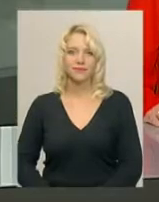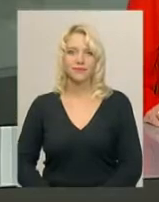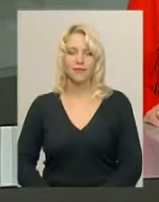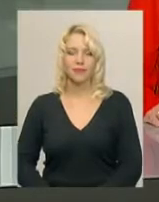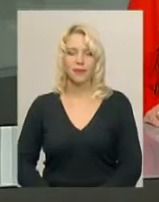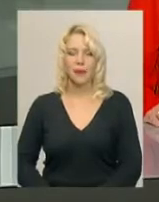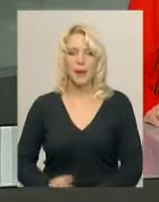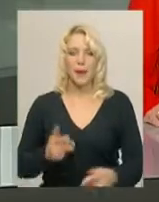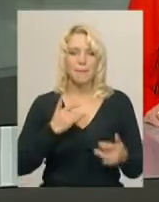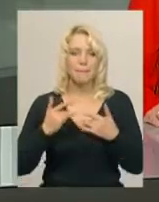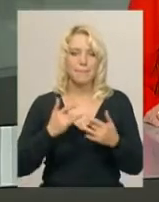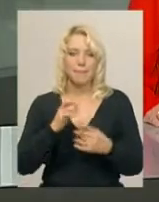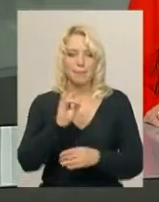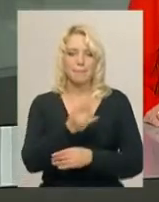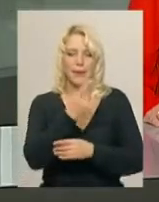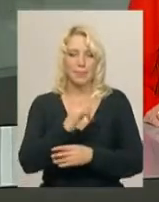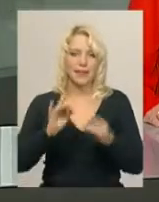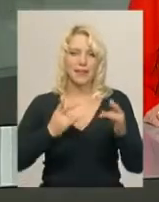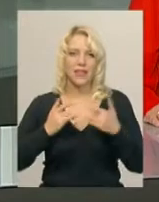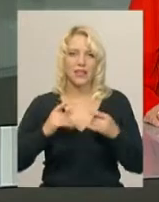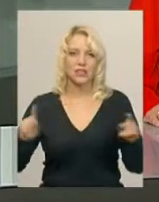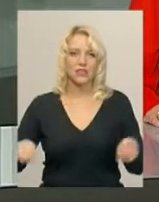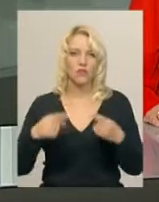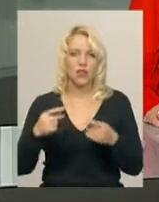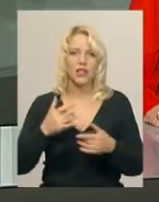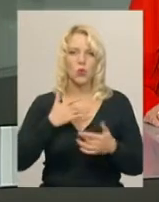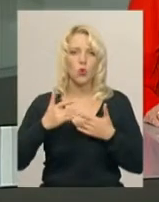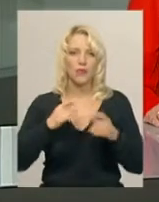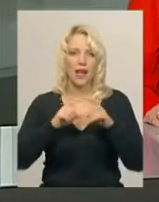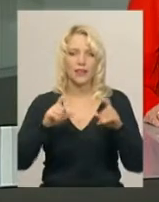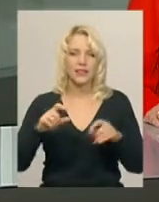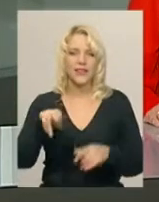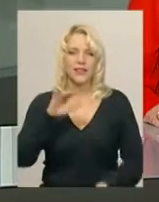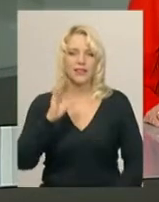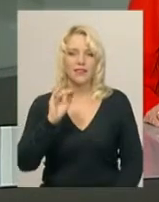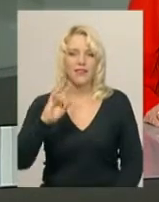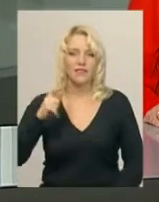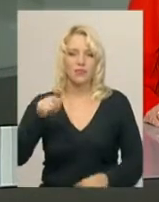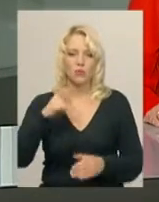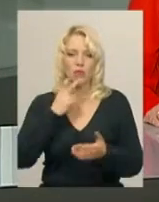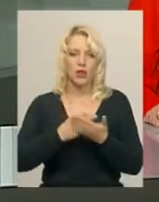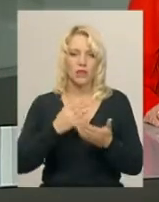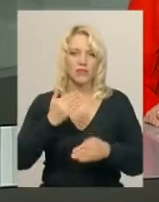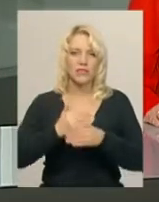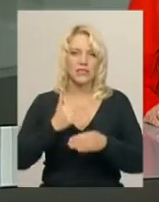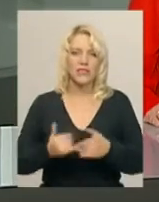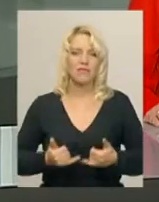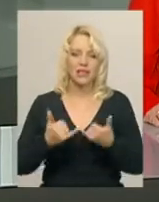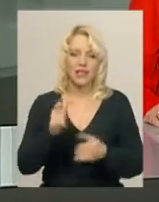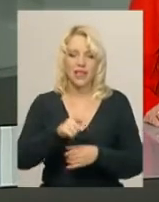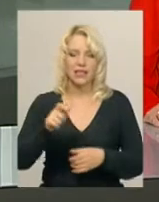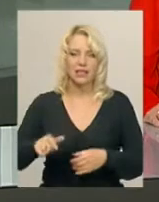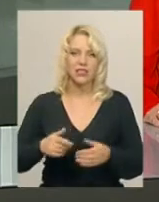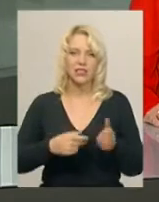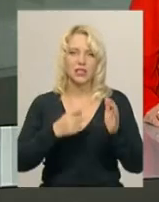Бебі-театр створили у Хмельницькому академічному обласному театрі «Ляльок дивень». У ньому показуватимуть вистави для глядачів